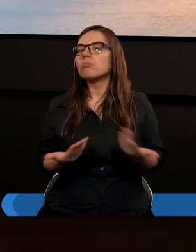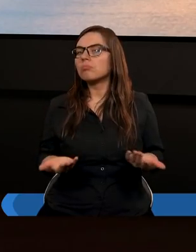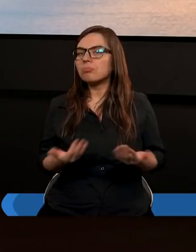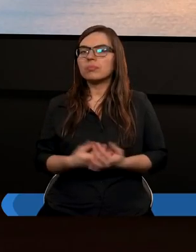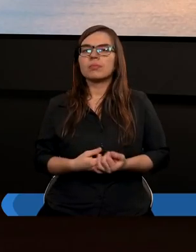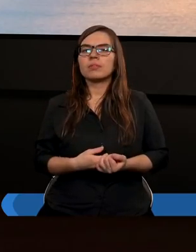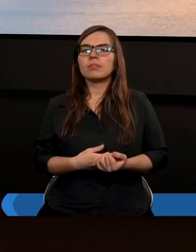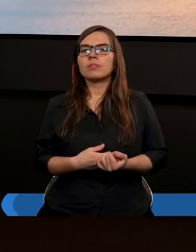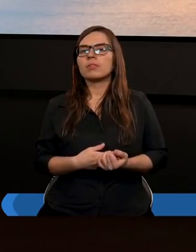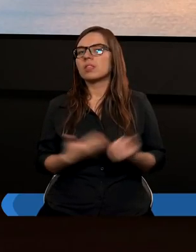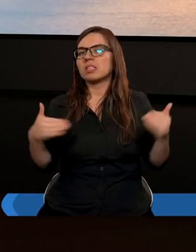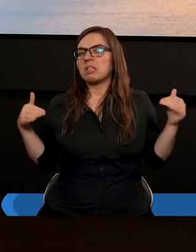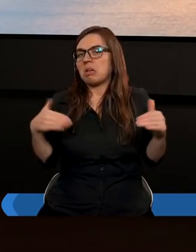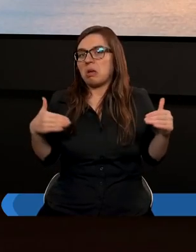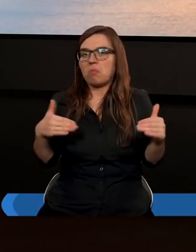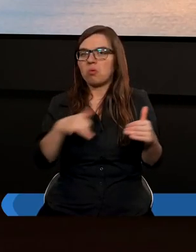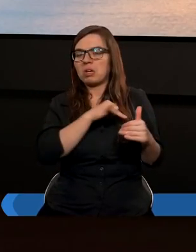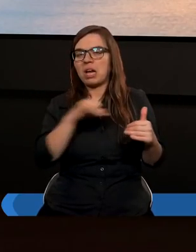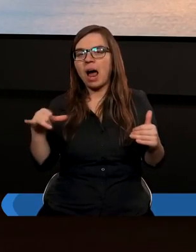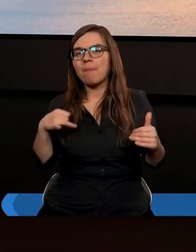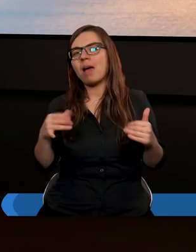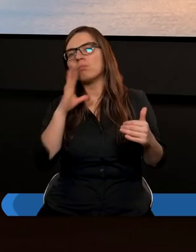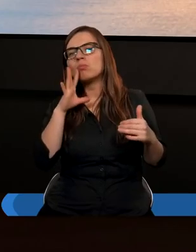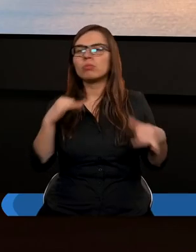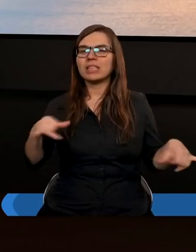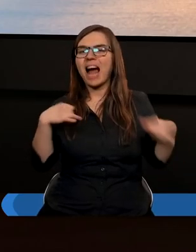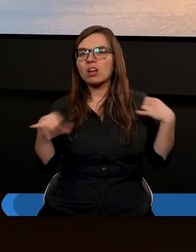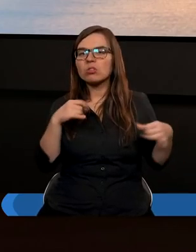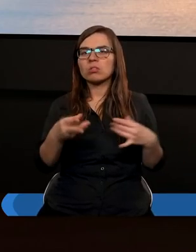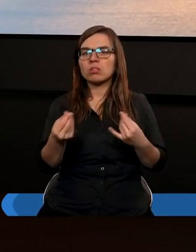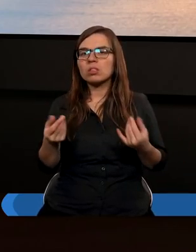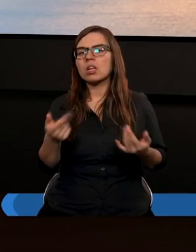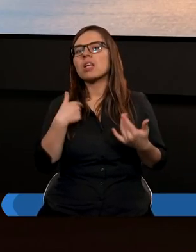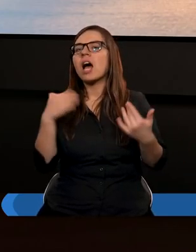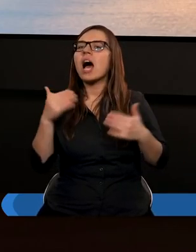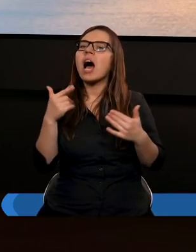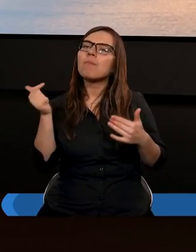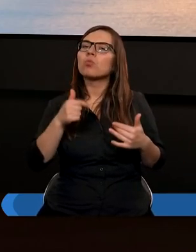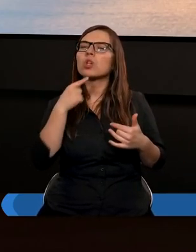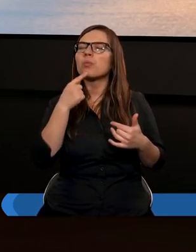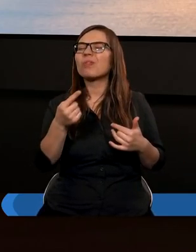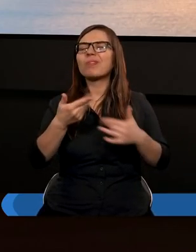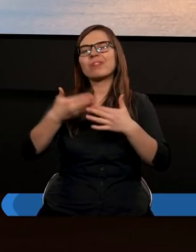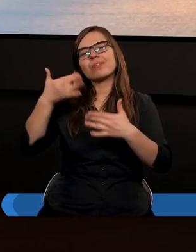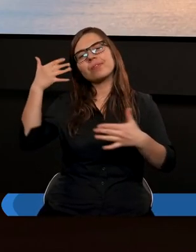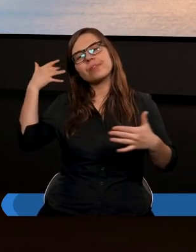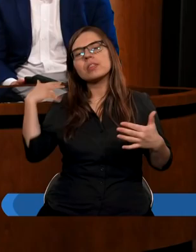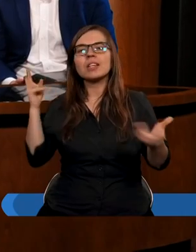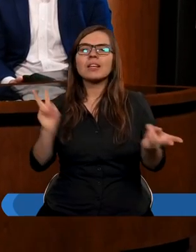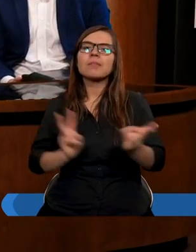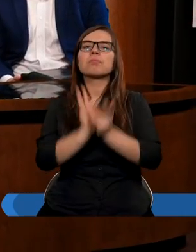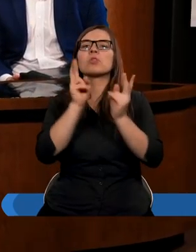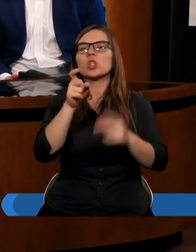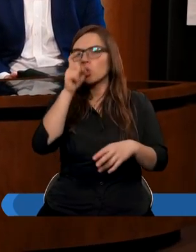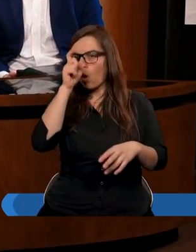A nie można samemu rozdysponować tego. Ja muszę powiedzieć, że kiedyś spotkałem pewnego